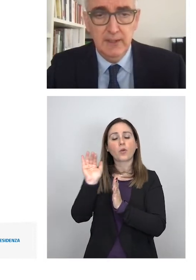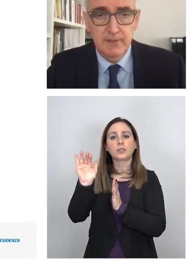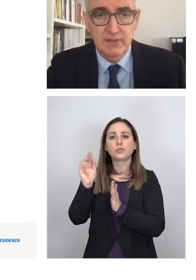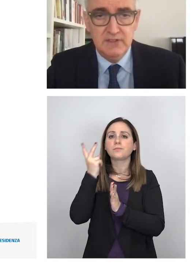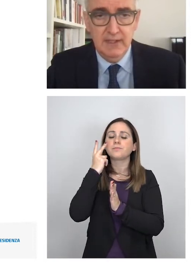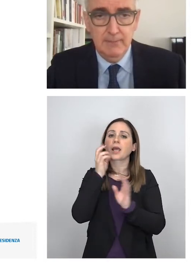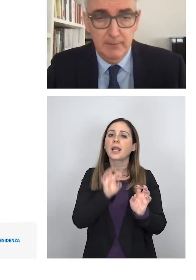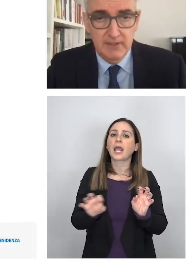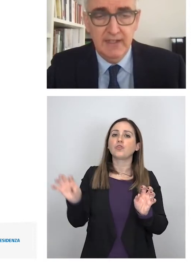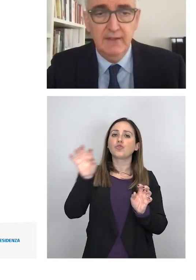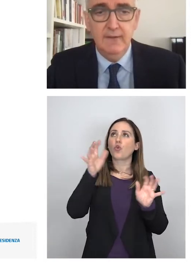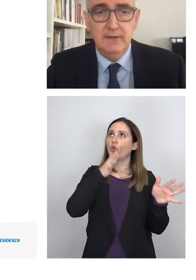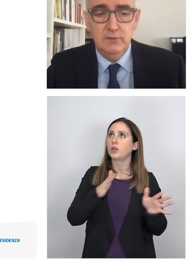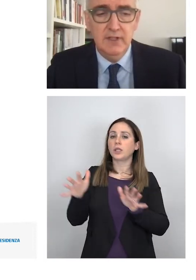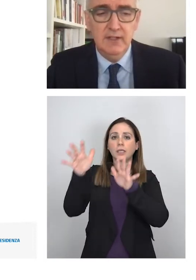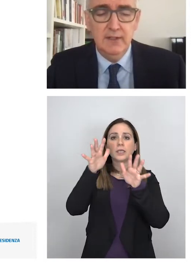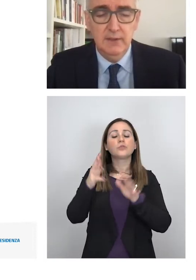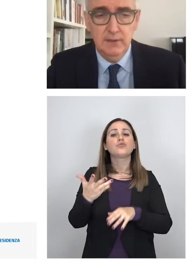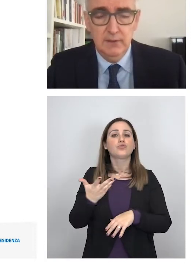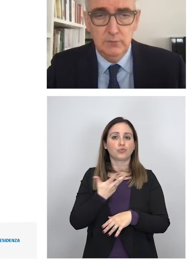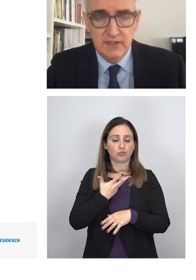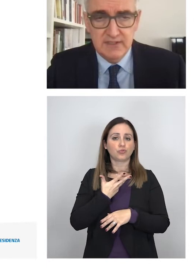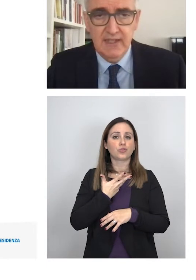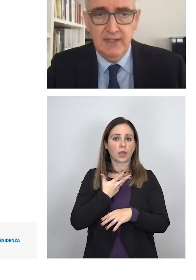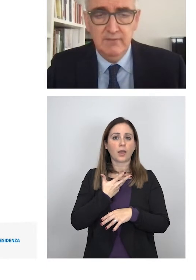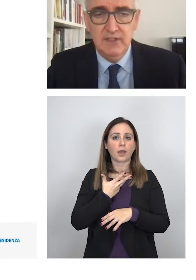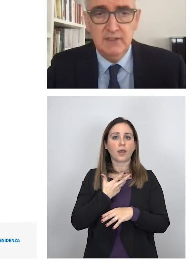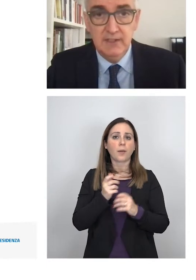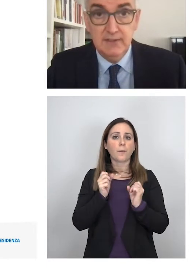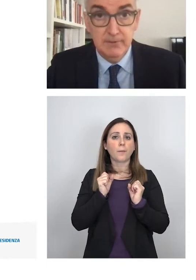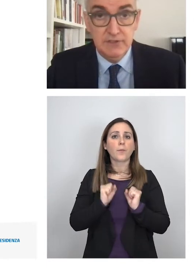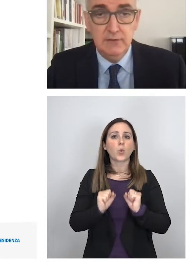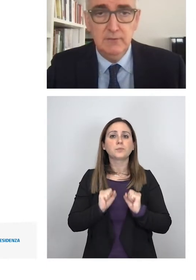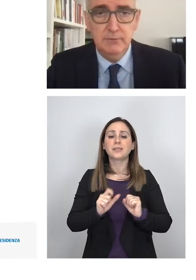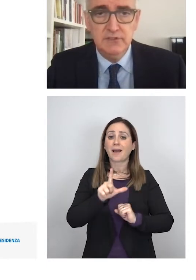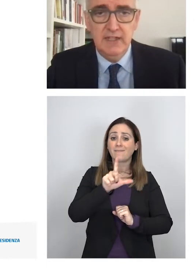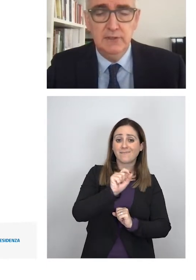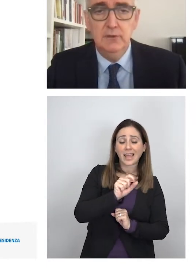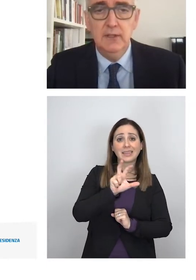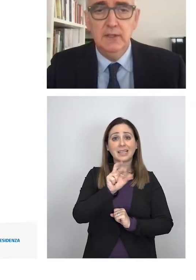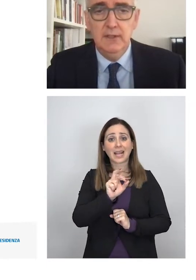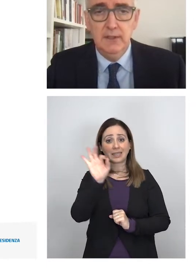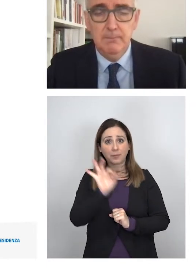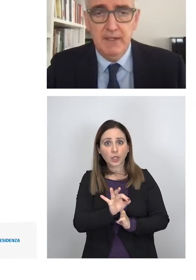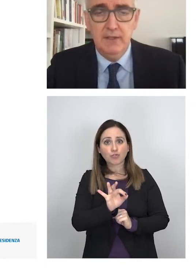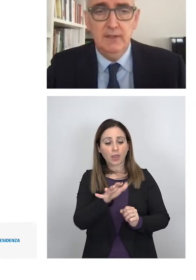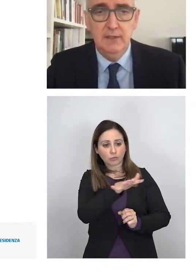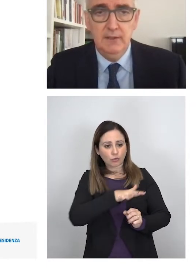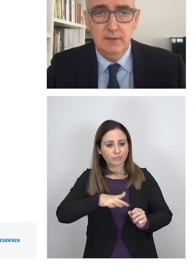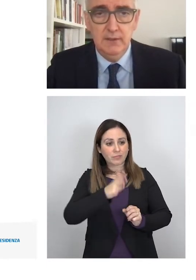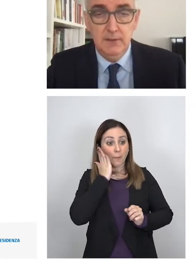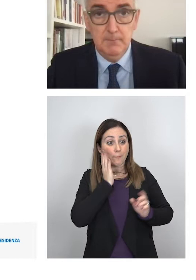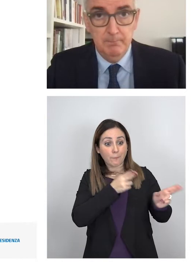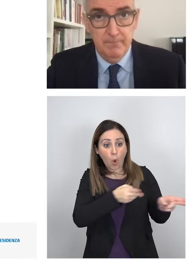regioni è prevista la probabilità di dover utilizzare il 20-30% dei posti letto per